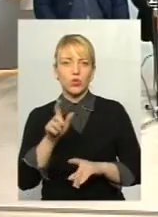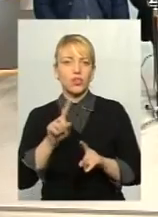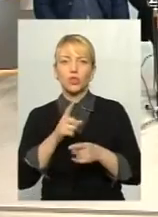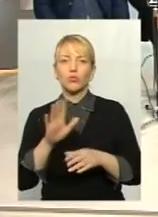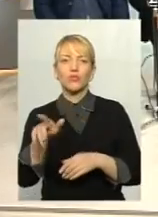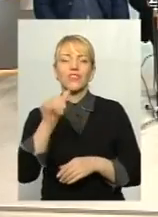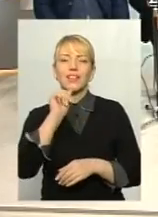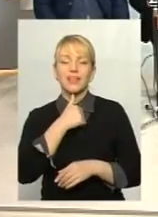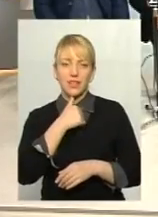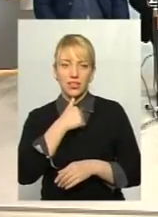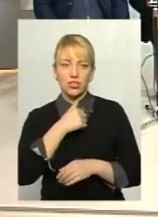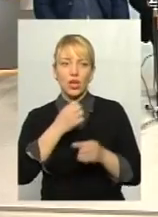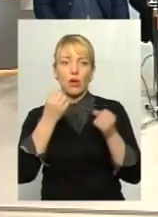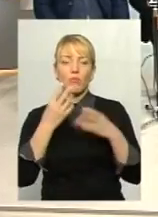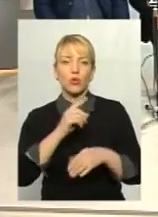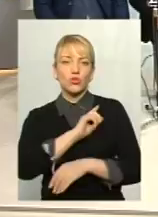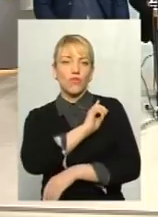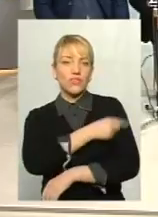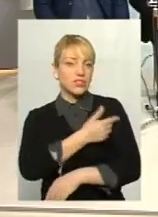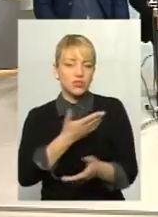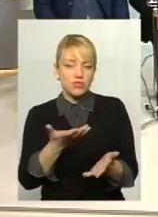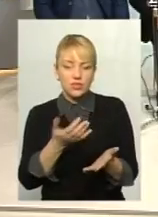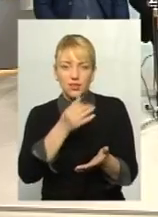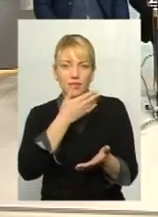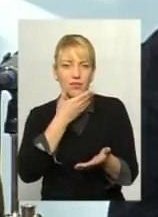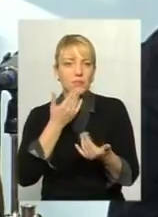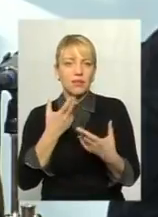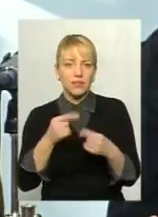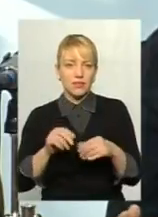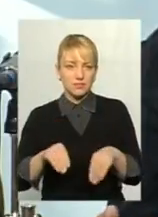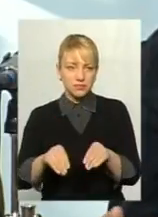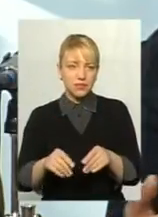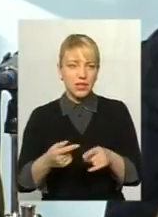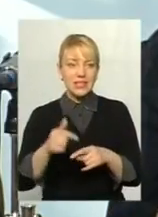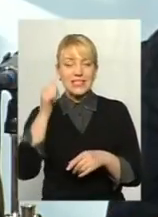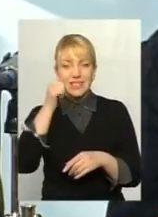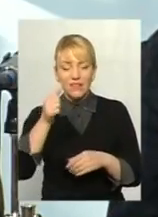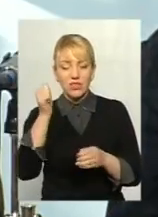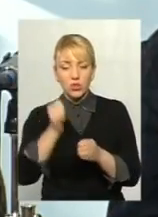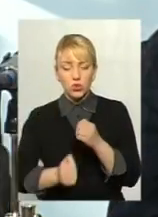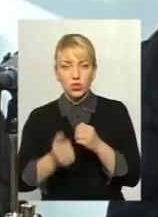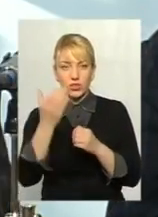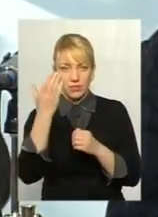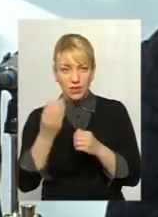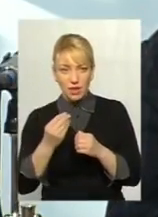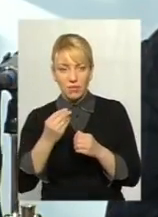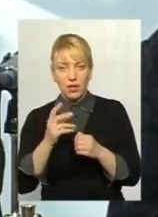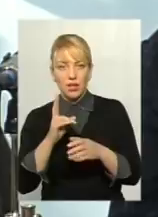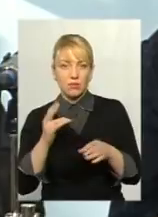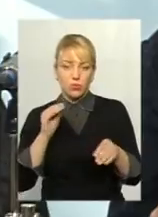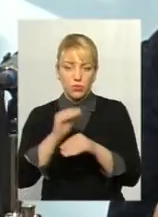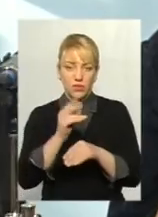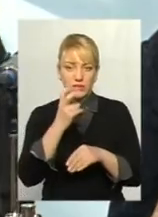ледащі, просто фізично не хватає. Завтра з кожним днем по 220 тисяч,